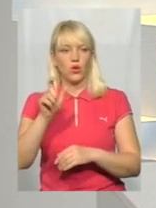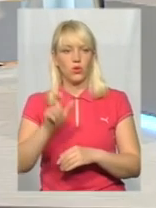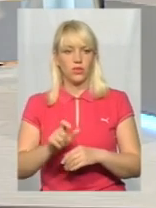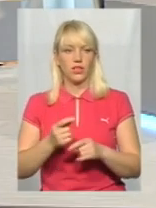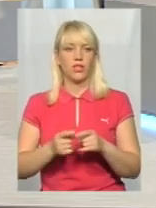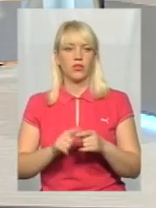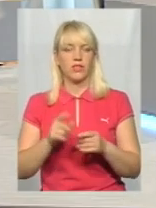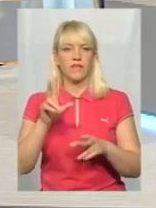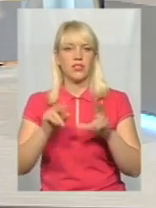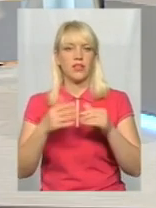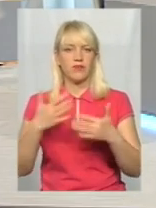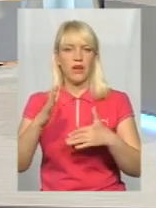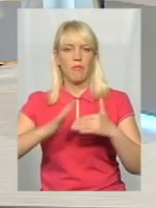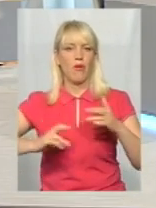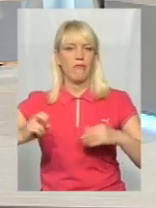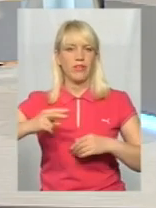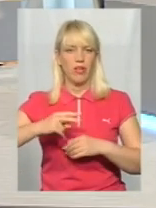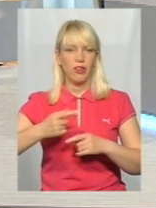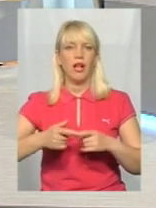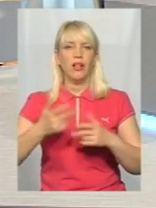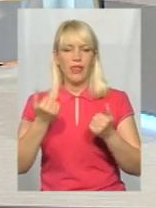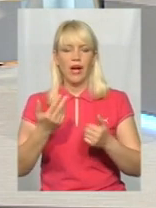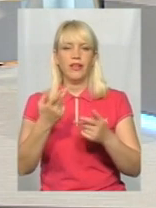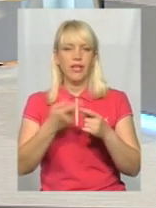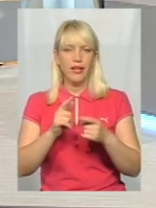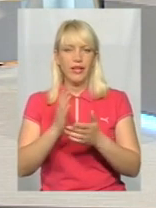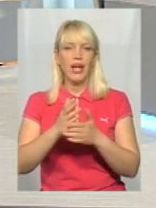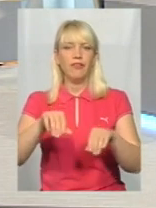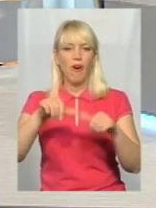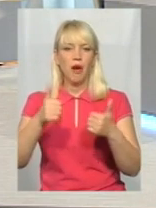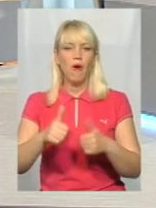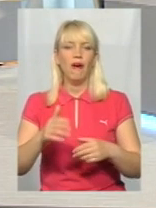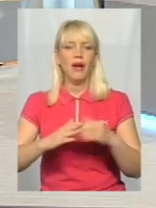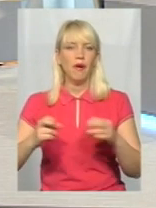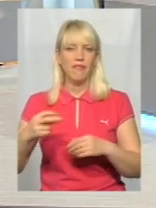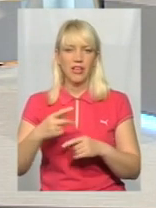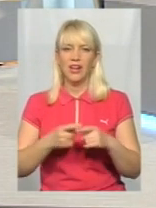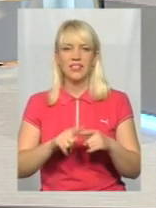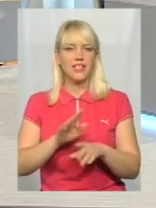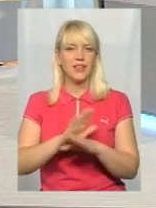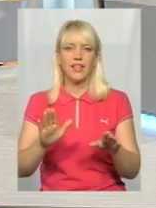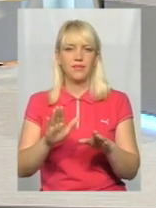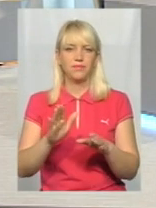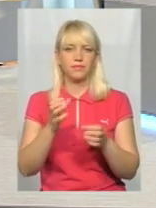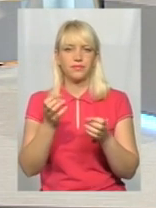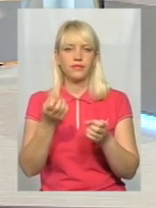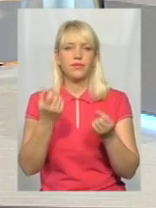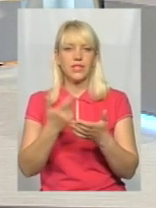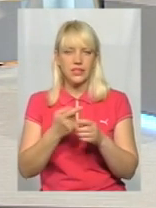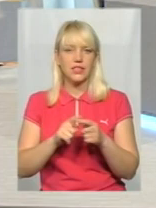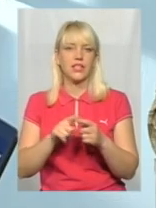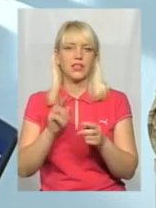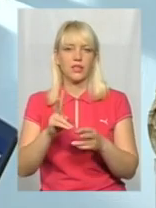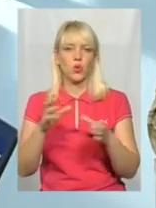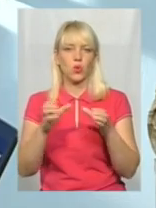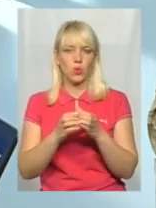то це вже професіонал, так? Це вже є сформований професіонал, це є група